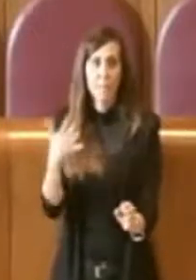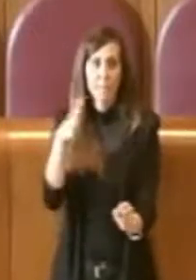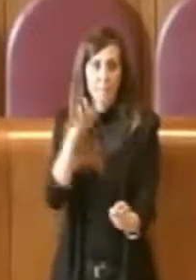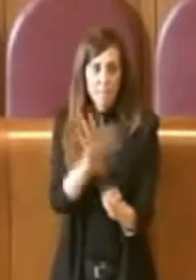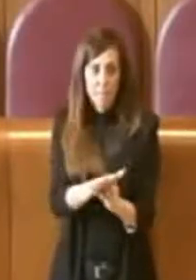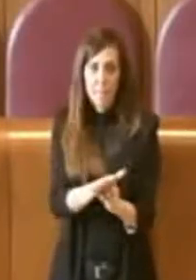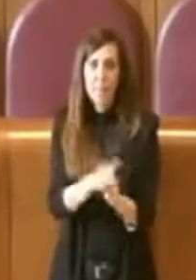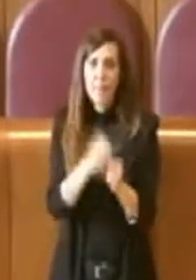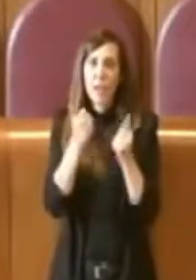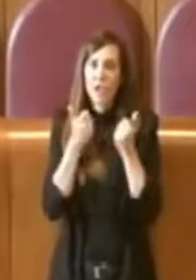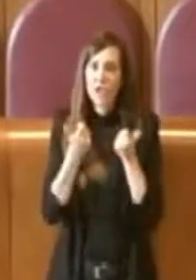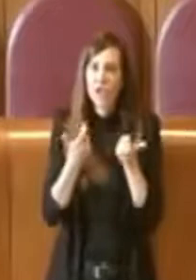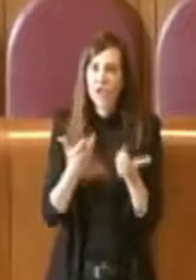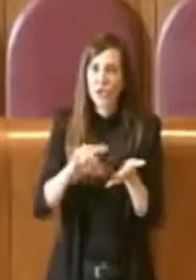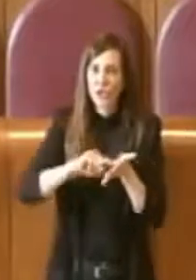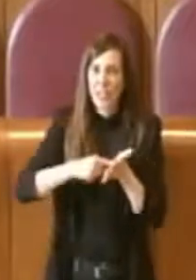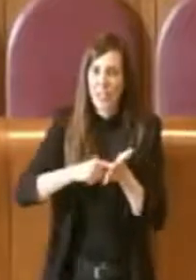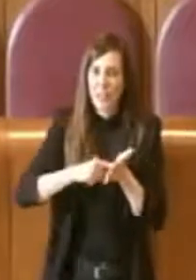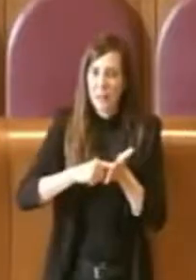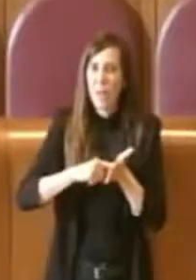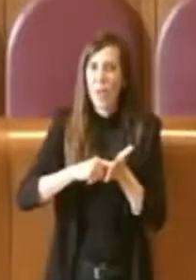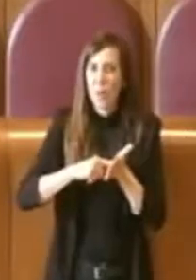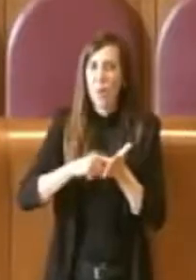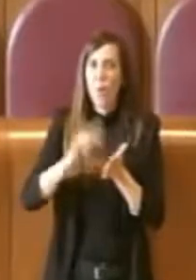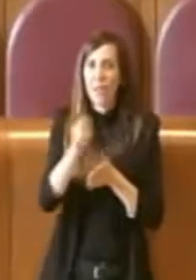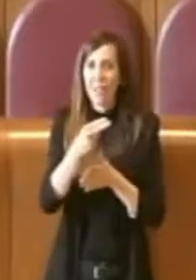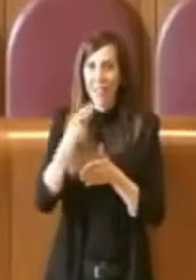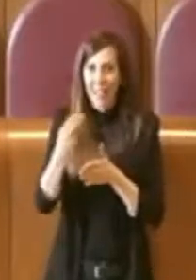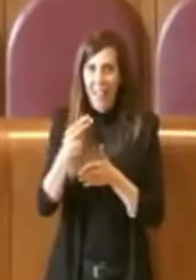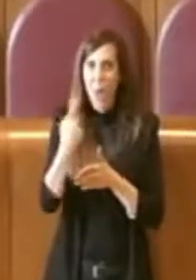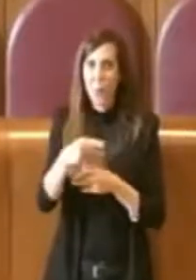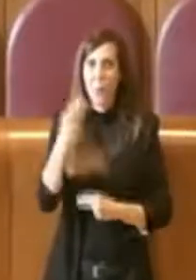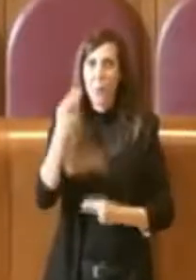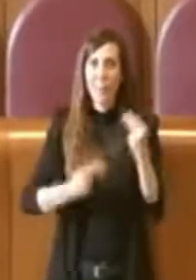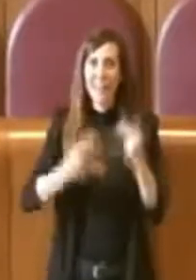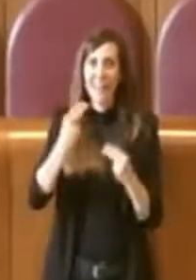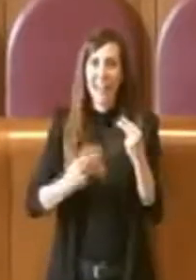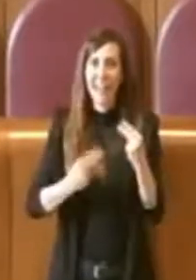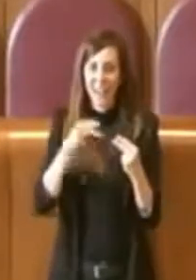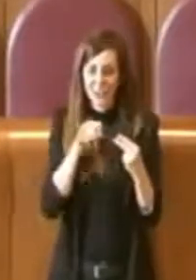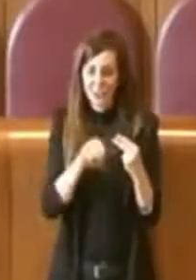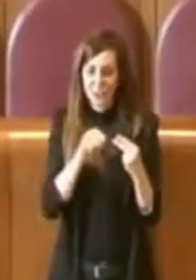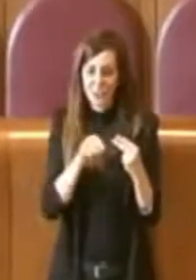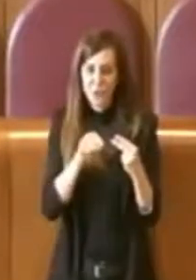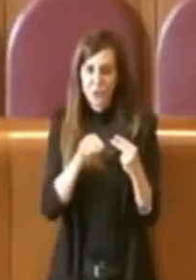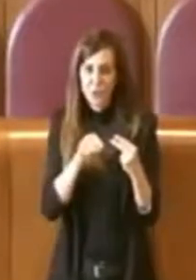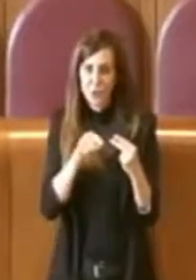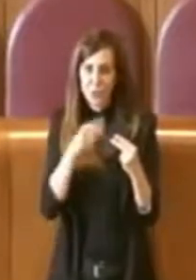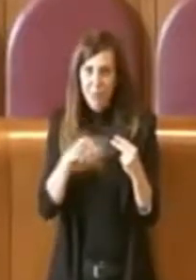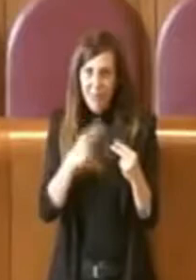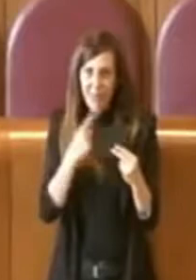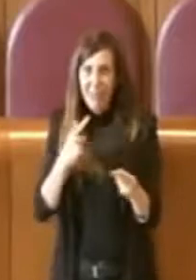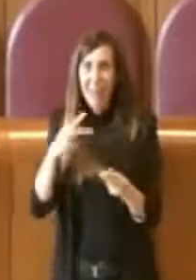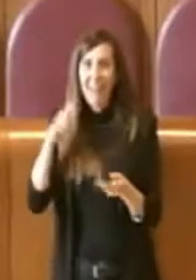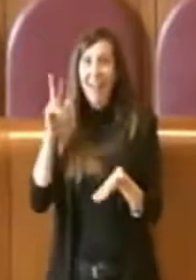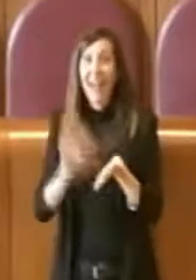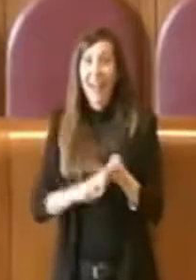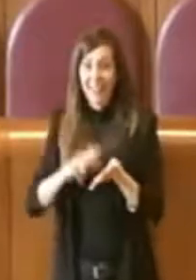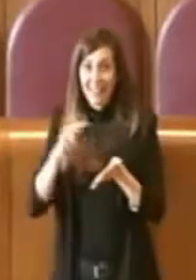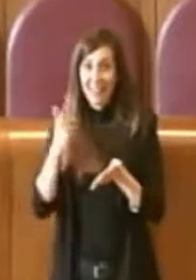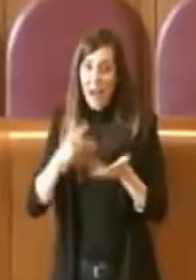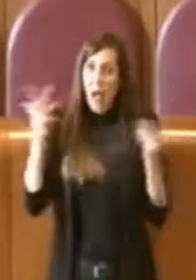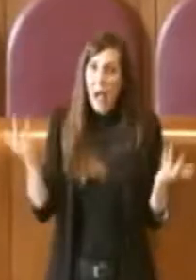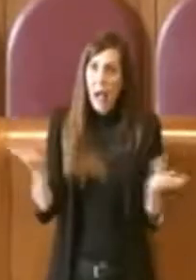centinaia di milioni di euro il bilancio di AMA per rilanciare AMA, questo per garantire almeno che anche